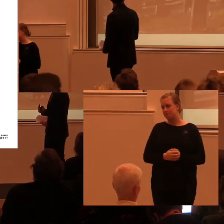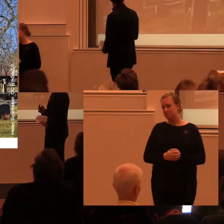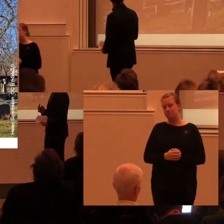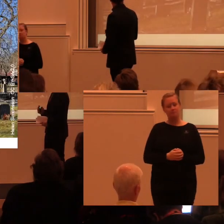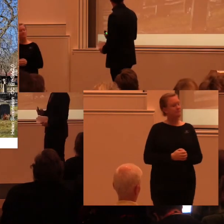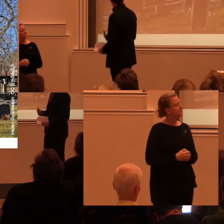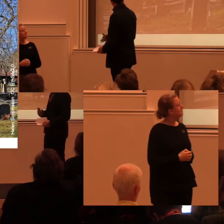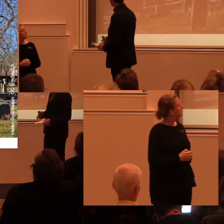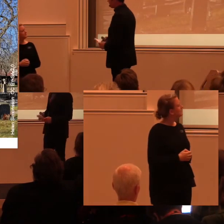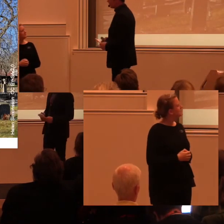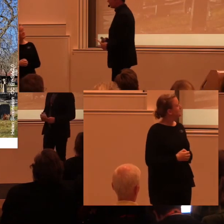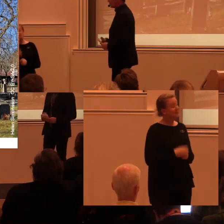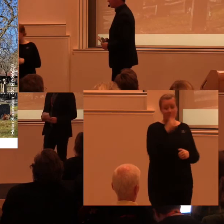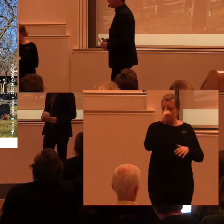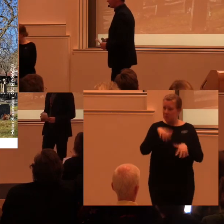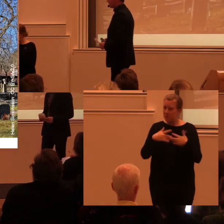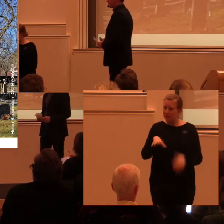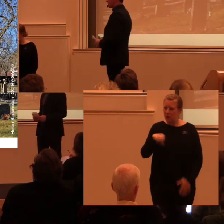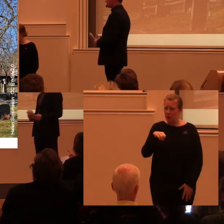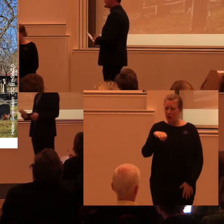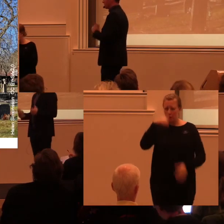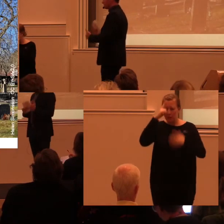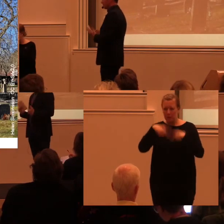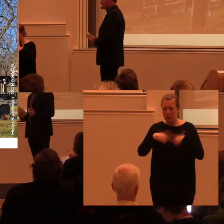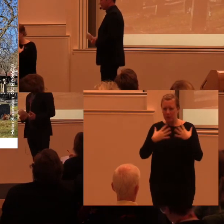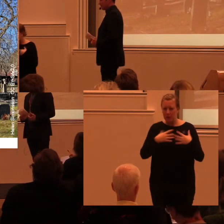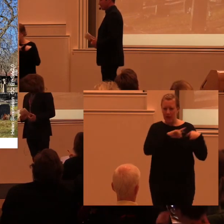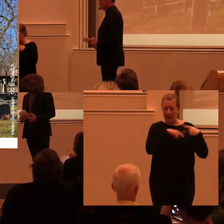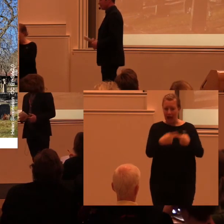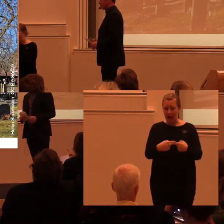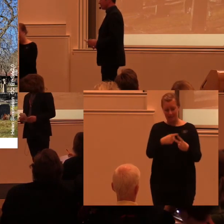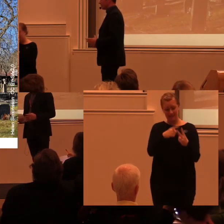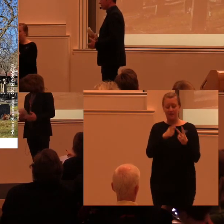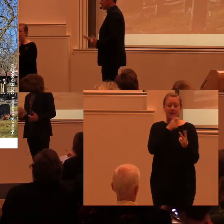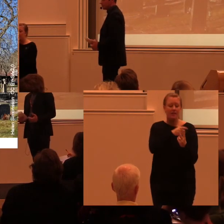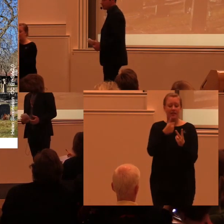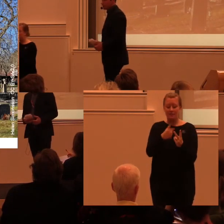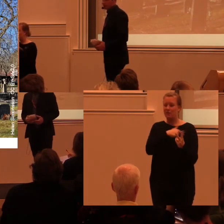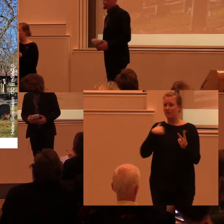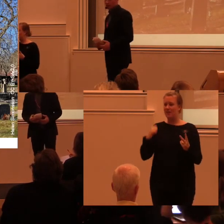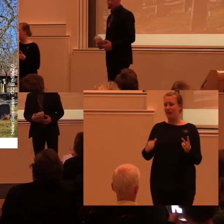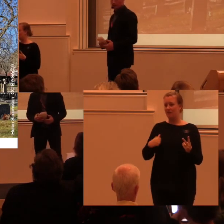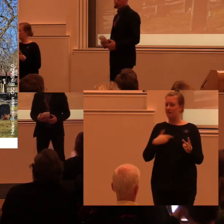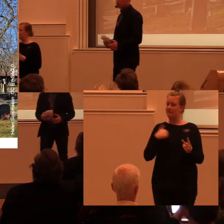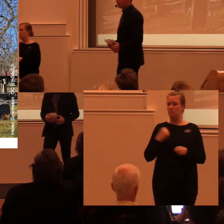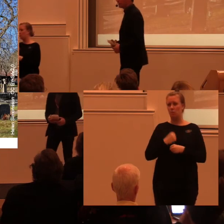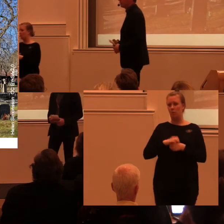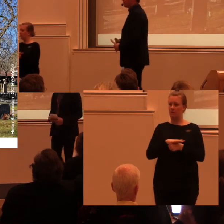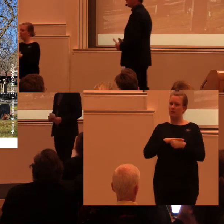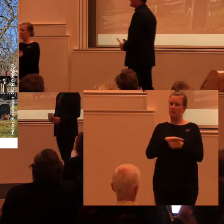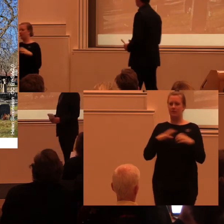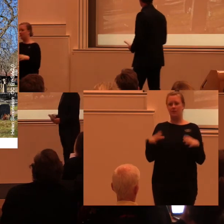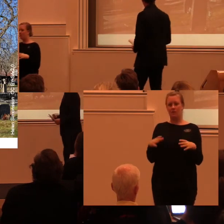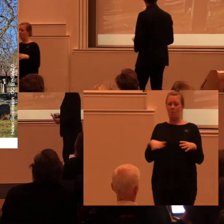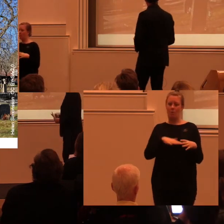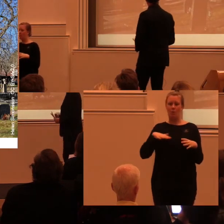Kulturmiljö och kulturarv är lite sådana här begrepp som kanske vi mest använder. Vi som jobbar inom den branschen. det är inte alla här som kanske gör det.